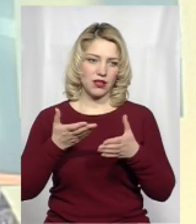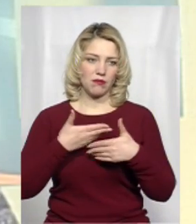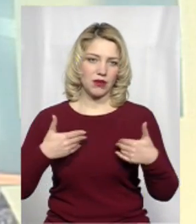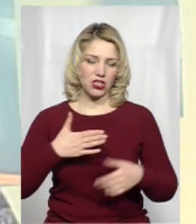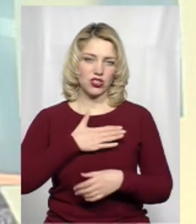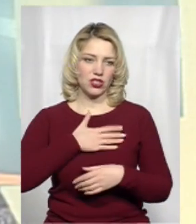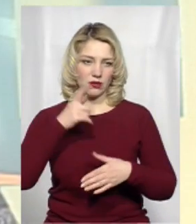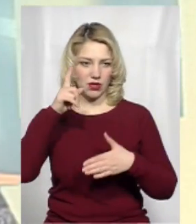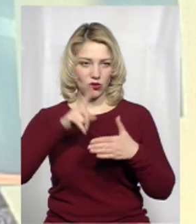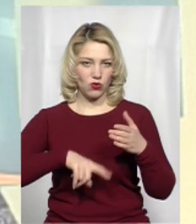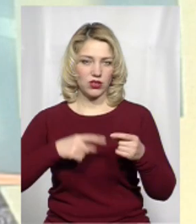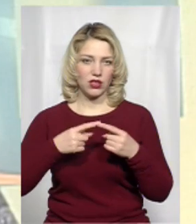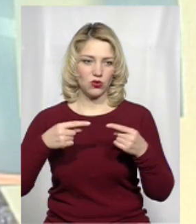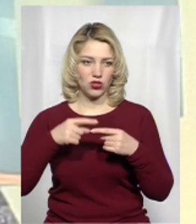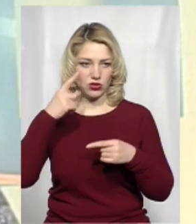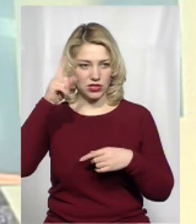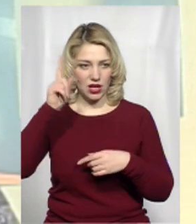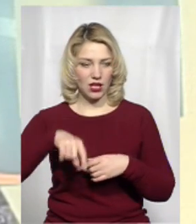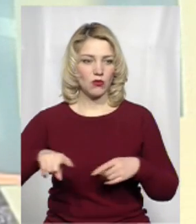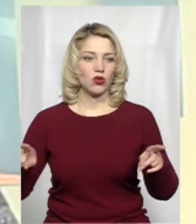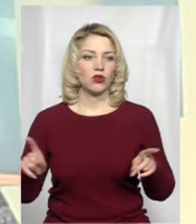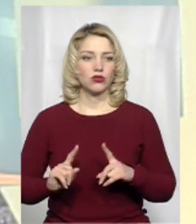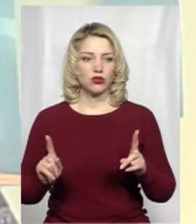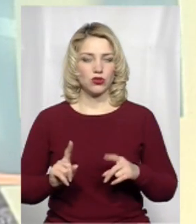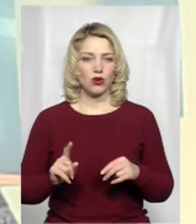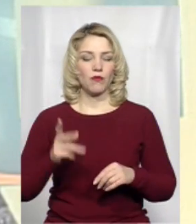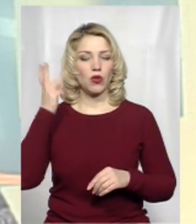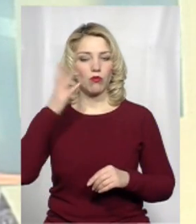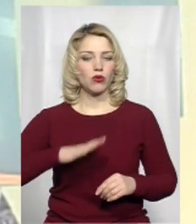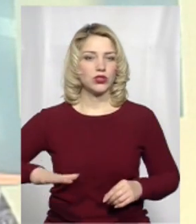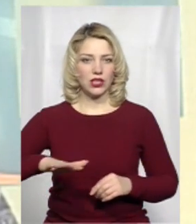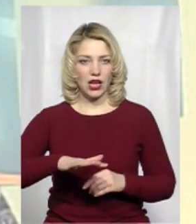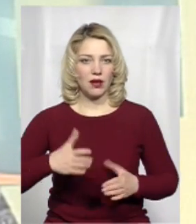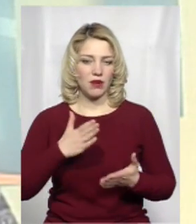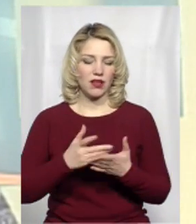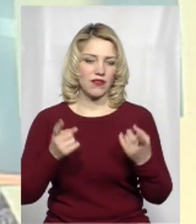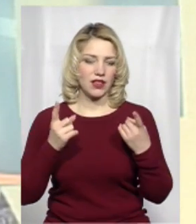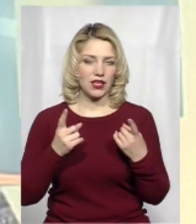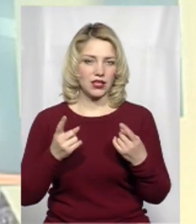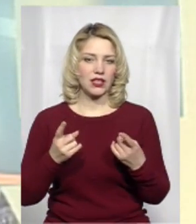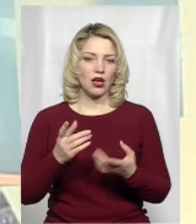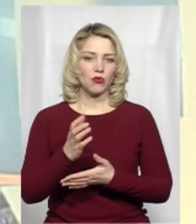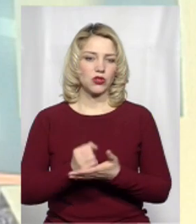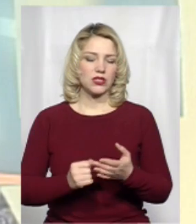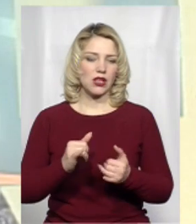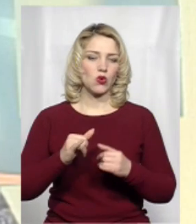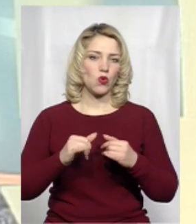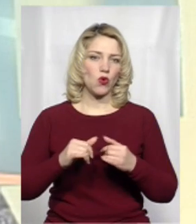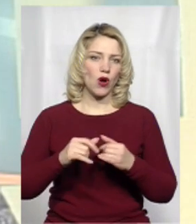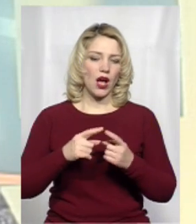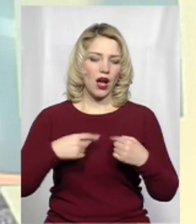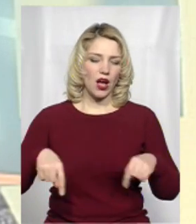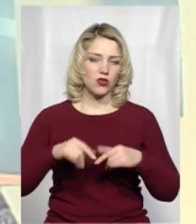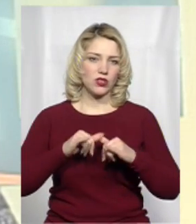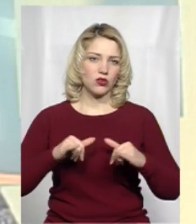щиро переконані, точно це знаємо, що Поділля має дуже великий потенціал у галузі розвитку зеленого туризму.